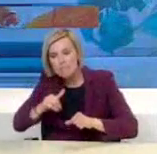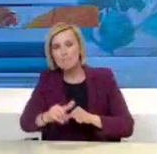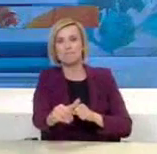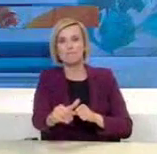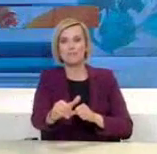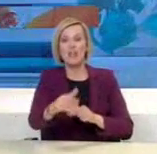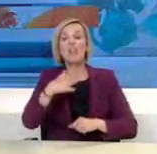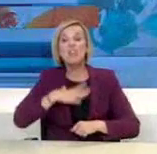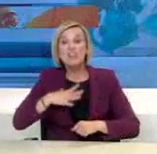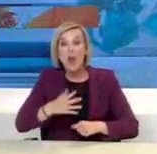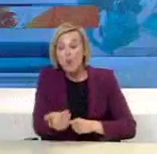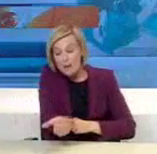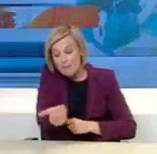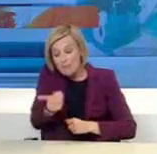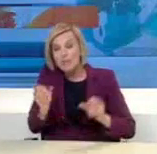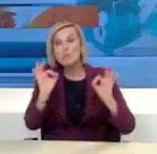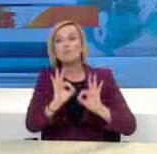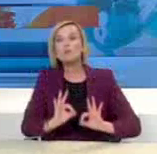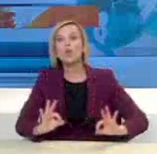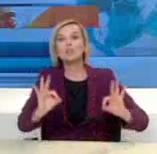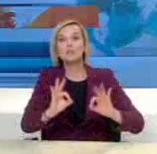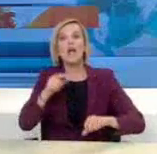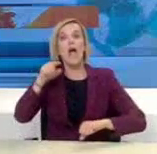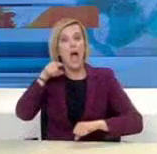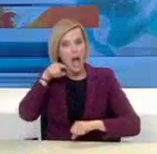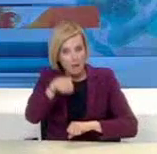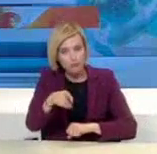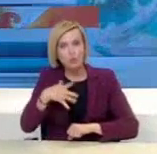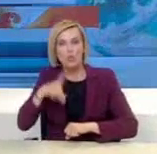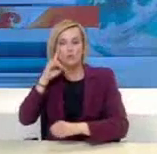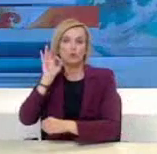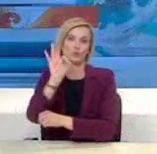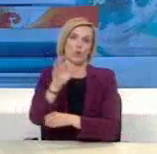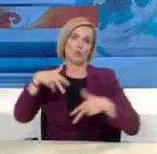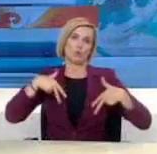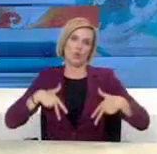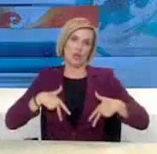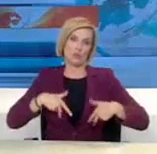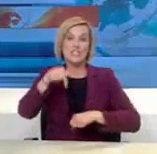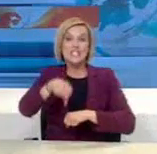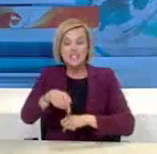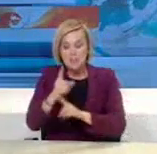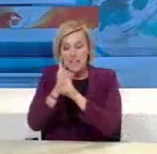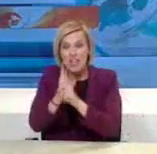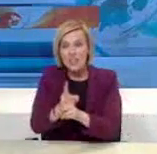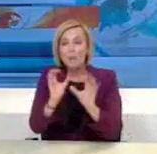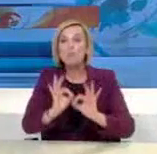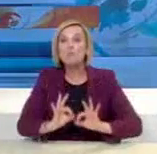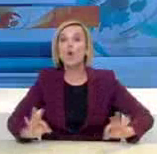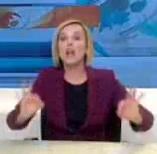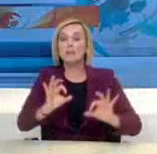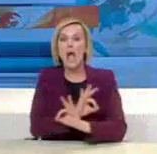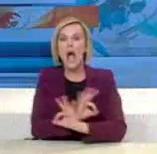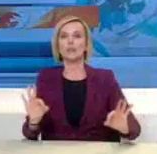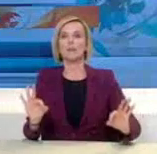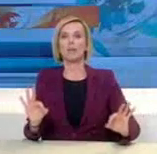κράτος τους, πόσο μάλλον τώρα, αυτό ζητά και το κράτος από τους πολίτες του, ειδικά σήμερα. Εντιμότητα. Να κάνουμε όλοι